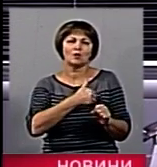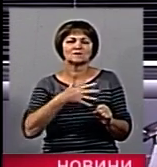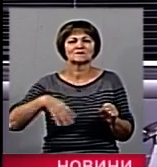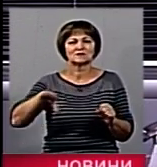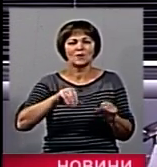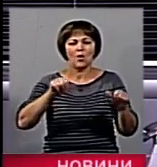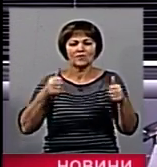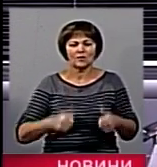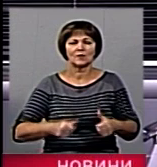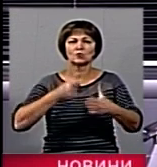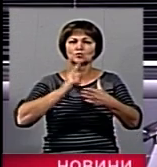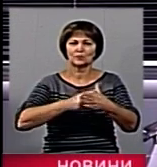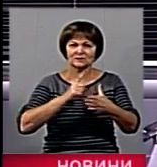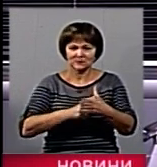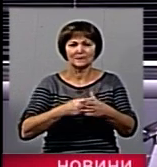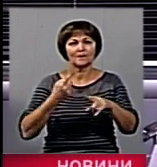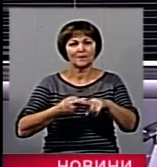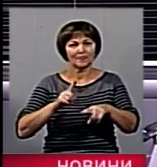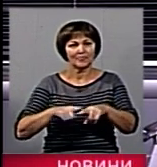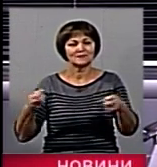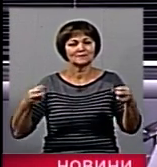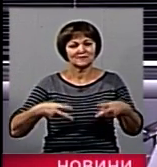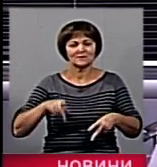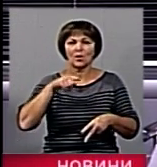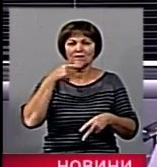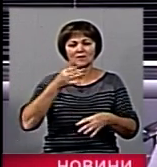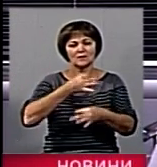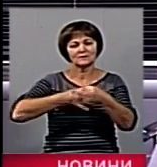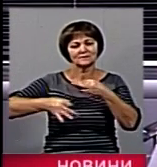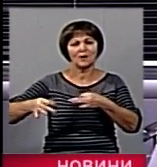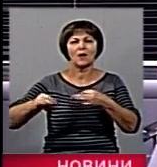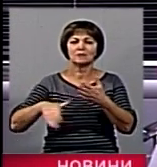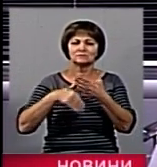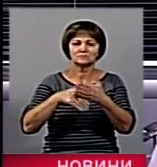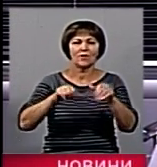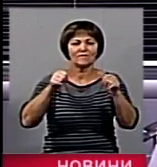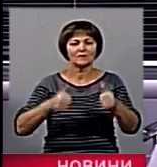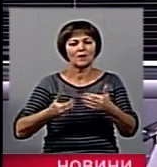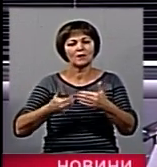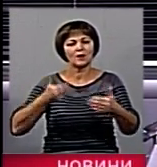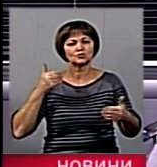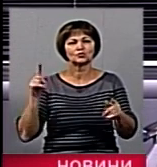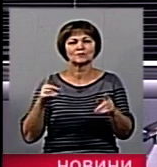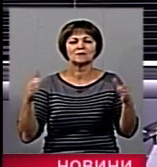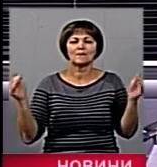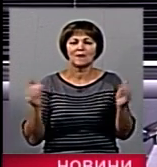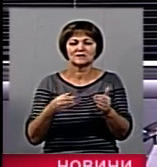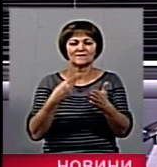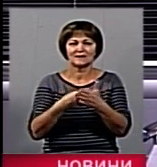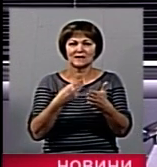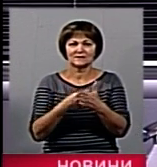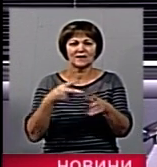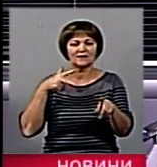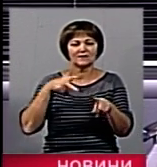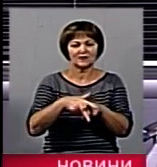субсидію. Фахівці Департаменту праці та соціального захисту радять оформлювати допомогу, якомога раніше, щоб зменшити фінансове